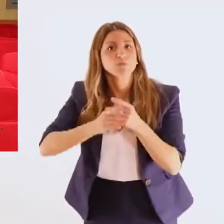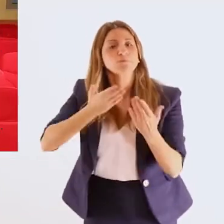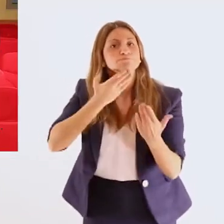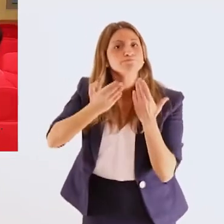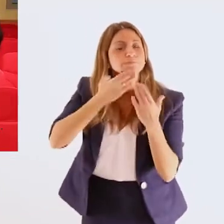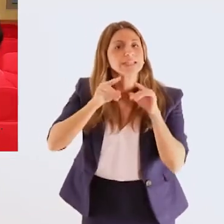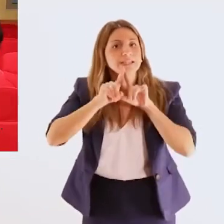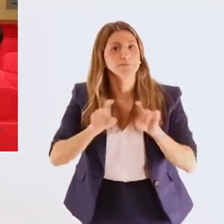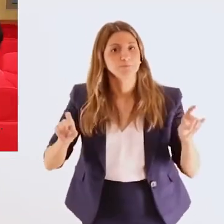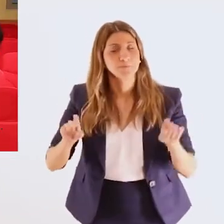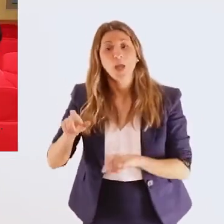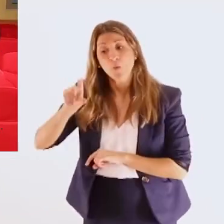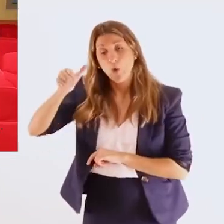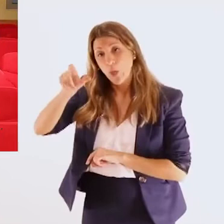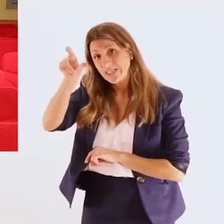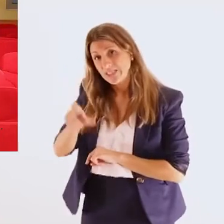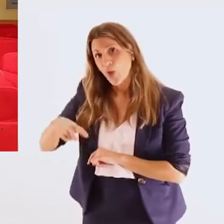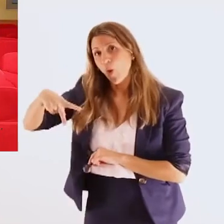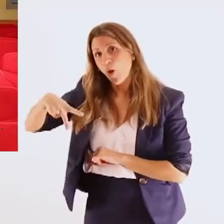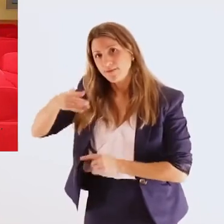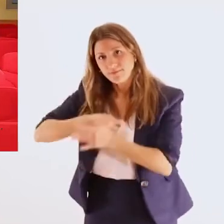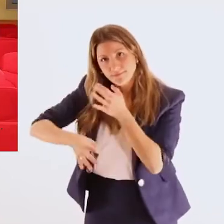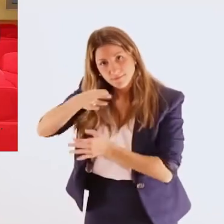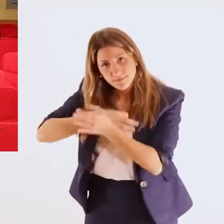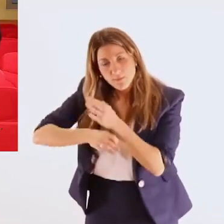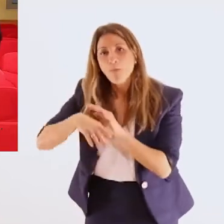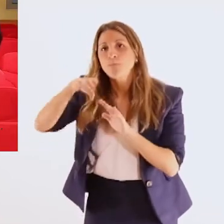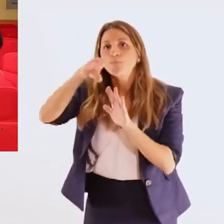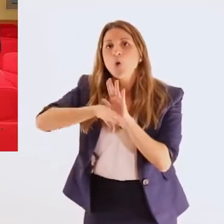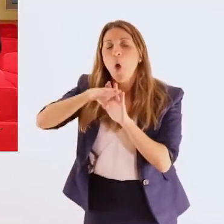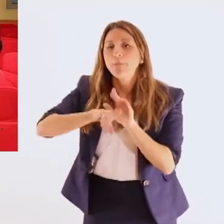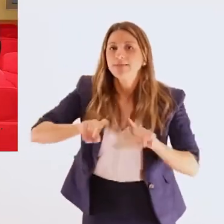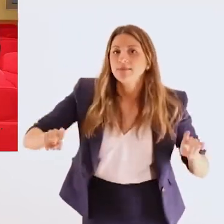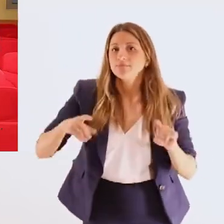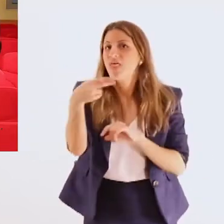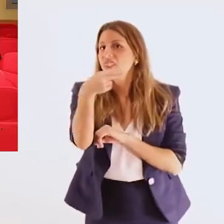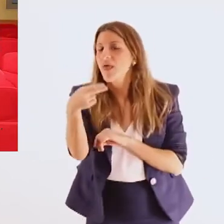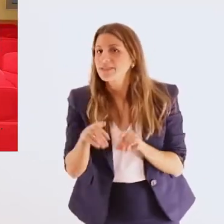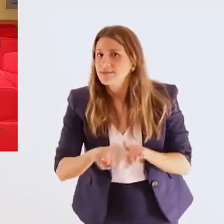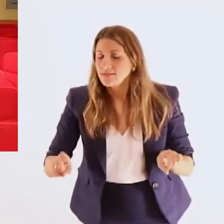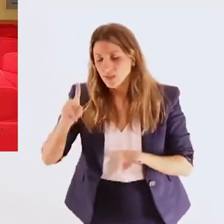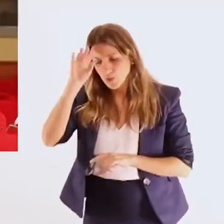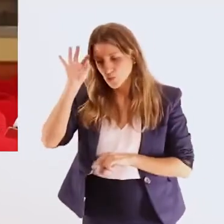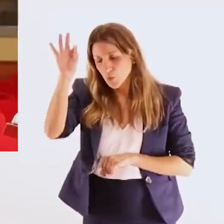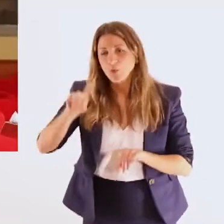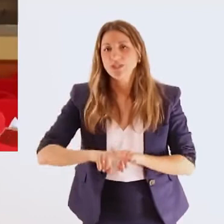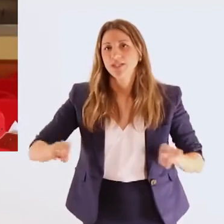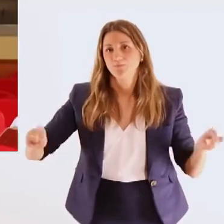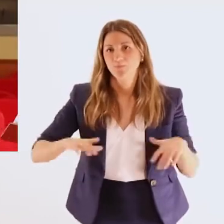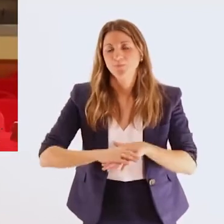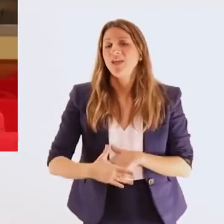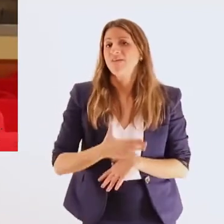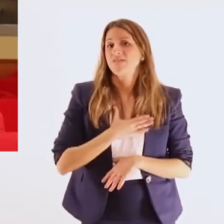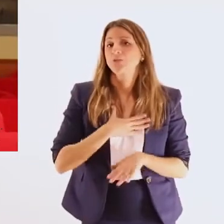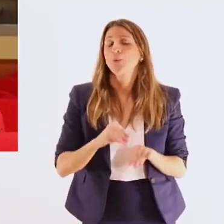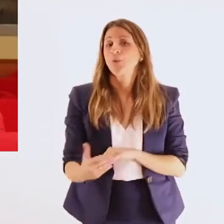Κύριε Λογαρά ξεκινάμε από εσάς Θέλω να μας πείτε πώς διαμορφώθηκε το πρόγραμμα επιμόρφωσης ποιες ενότητες περιλαμβάνει και πού στοχεύει Ευχαριστώ πολύ